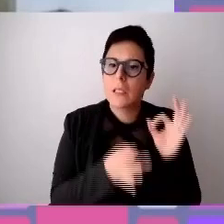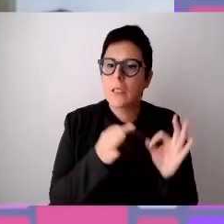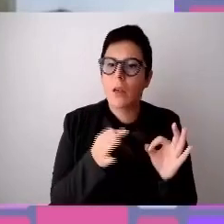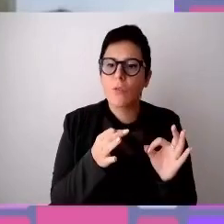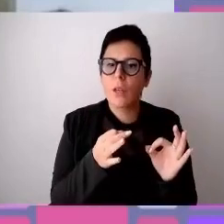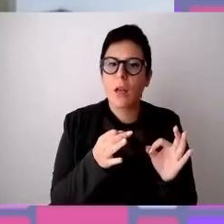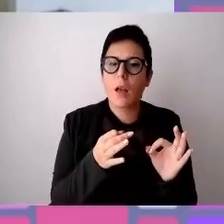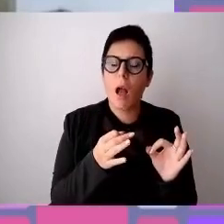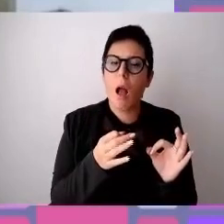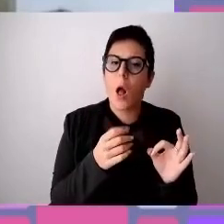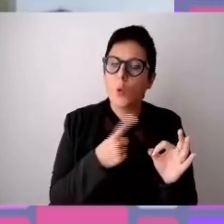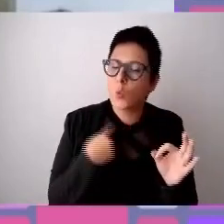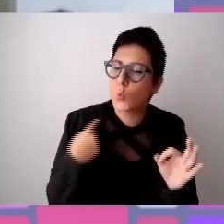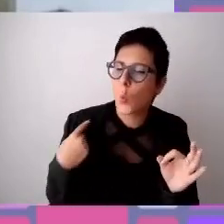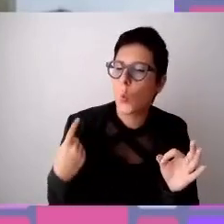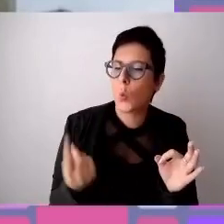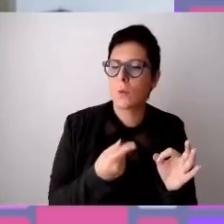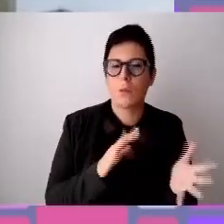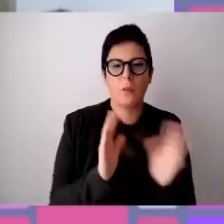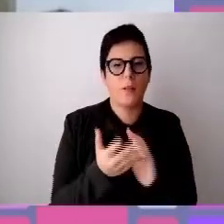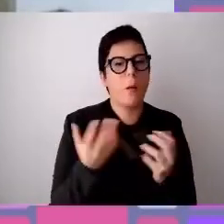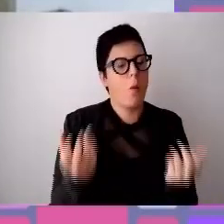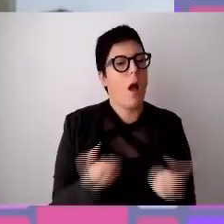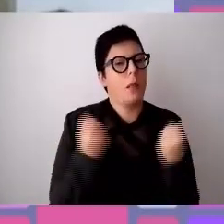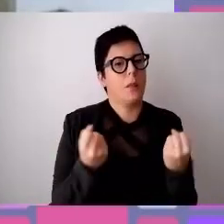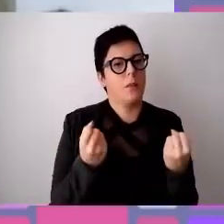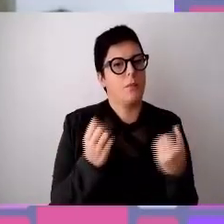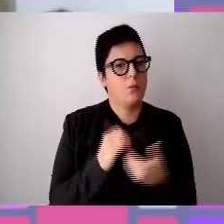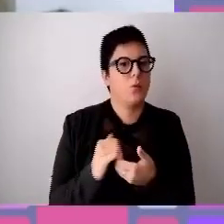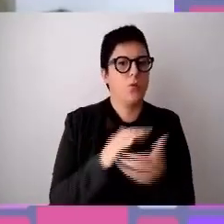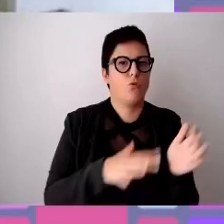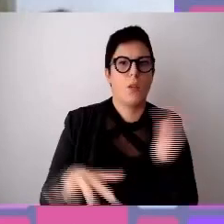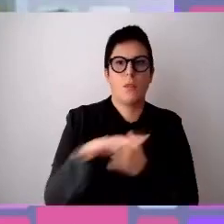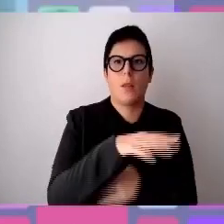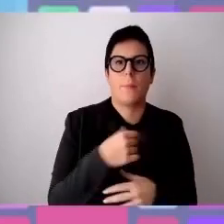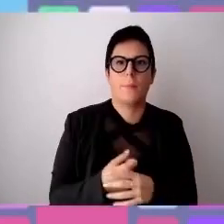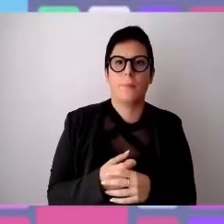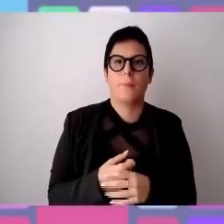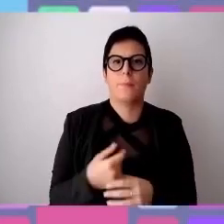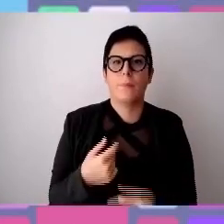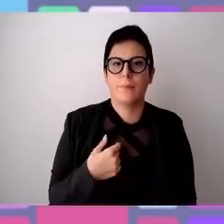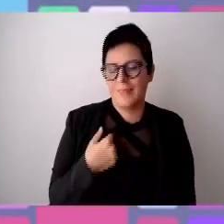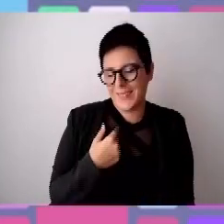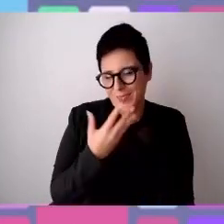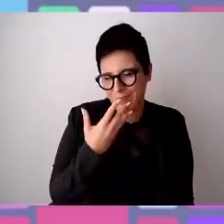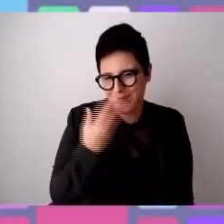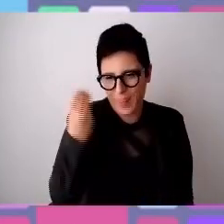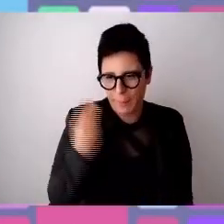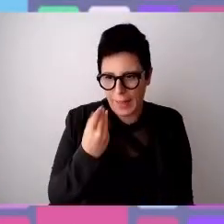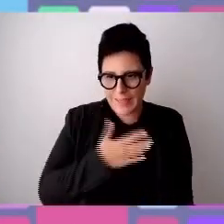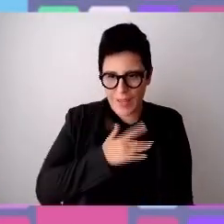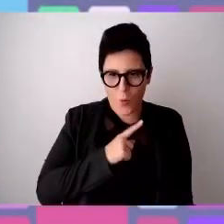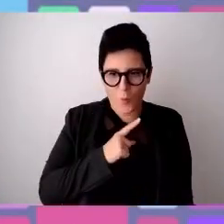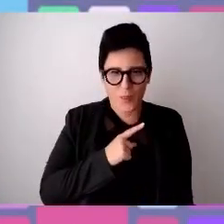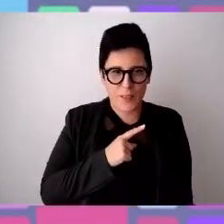permette a tutti quanti di essere una parte attiva nella società, Io aggiungo sì, così con il mio pensiero, quindi le